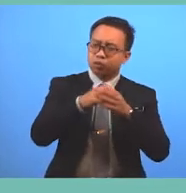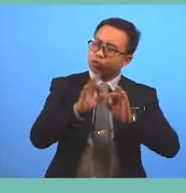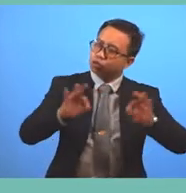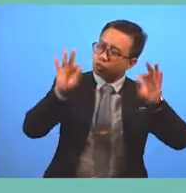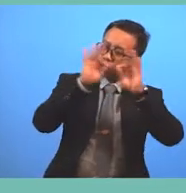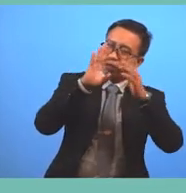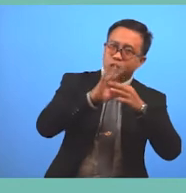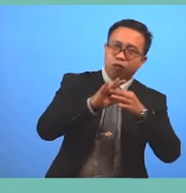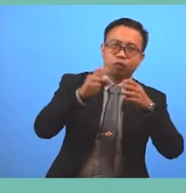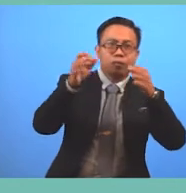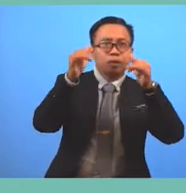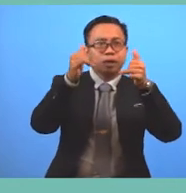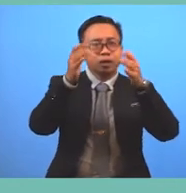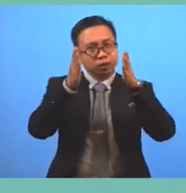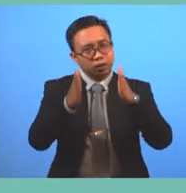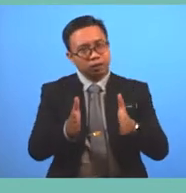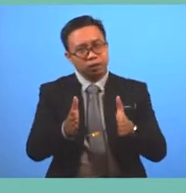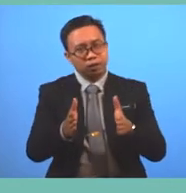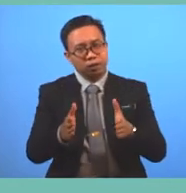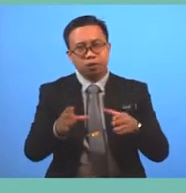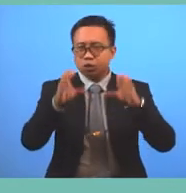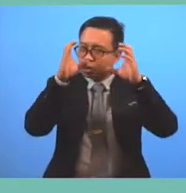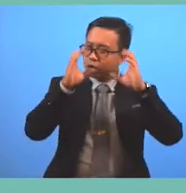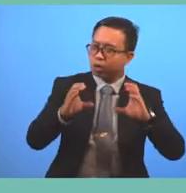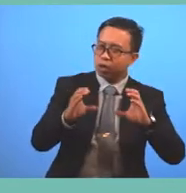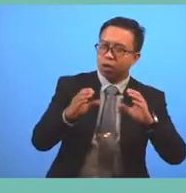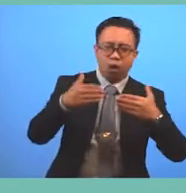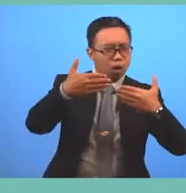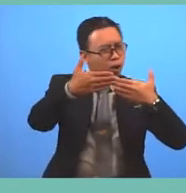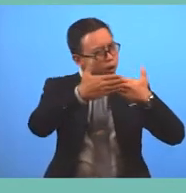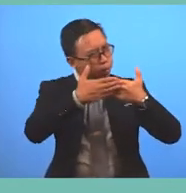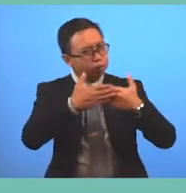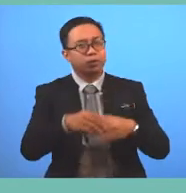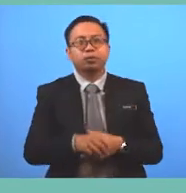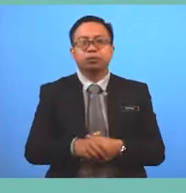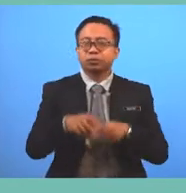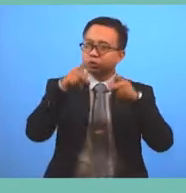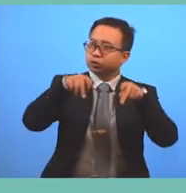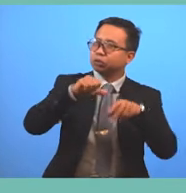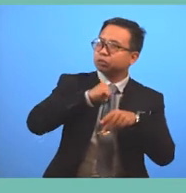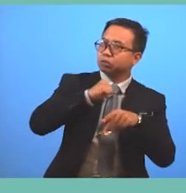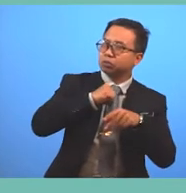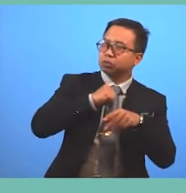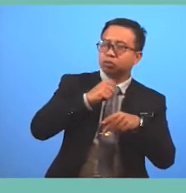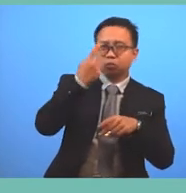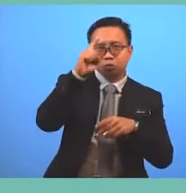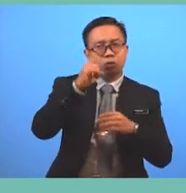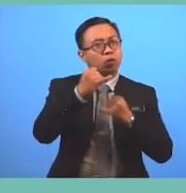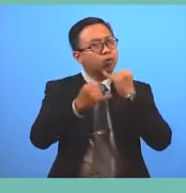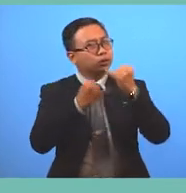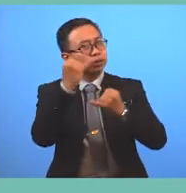of the players Who have to overcome obstacles and personal issues on their way to success